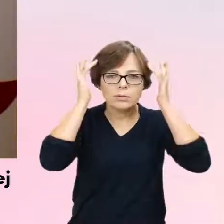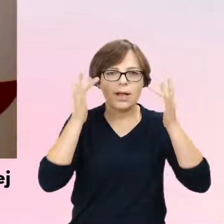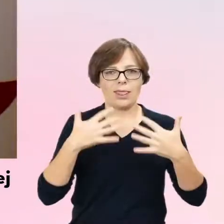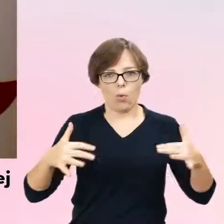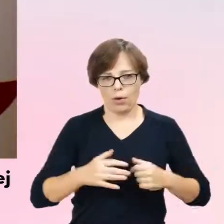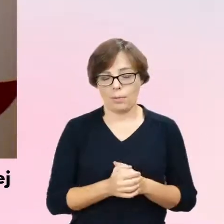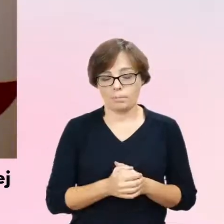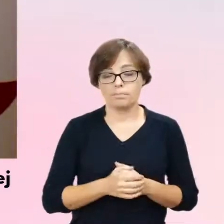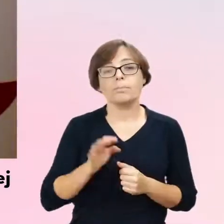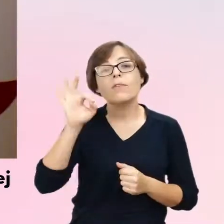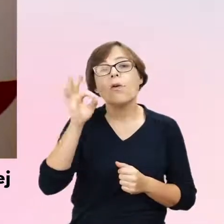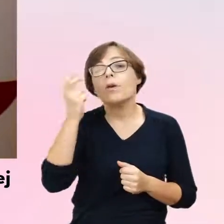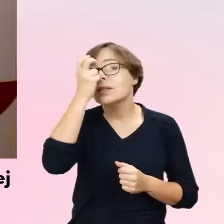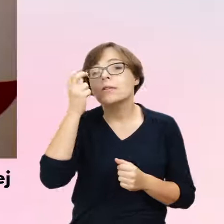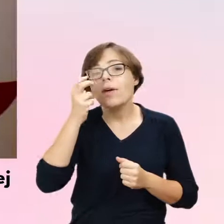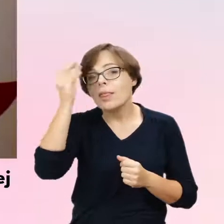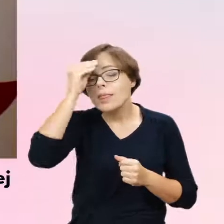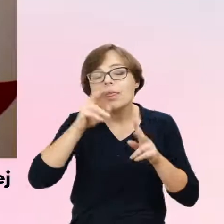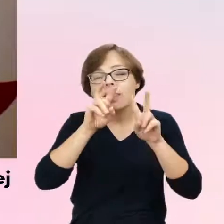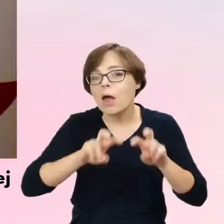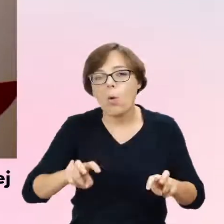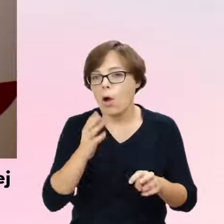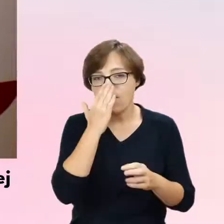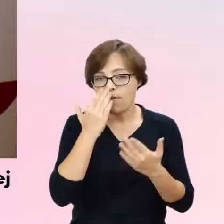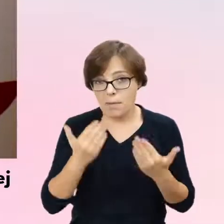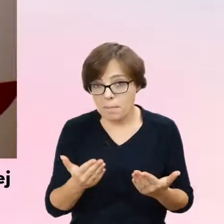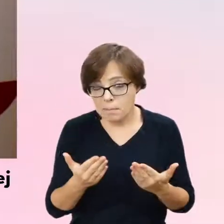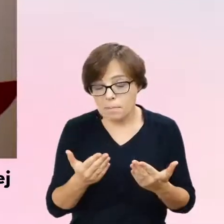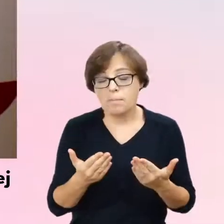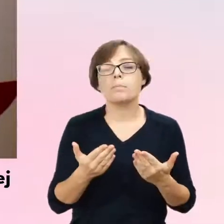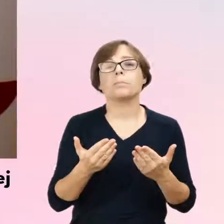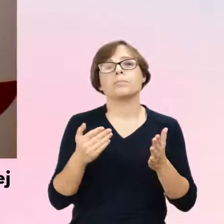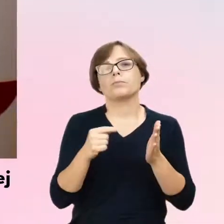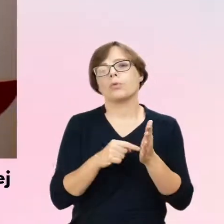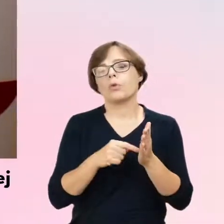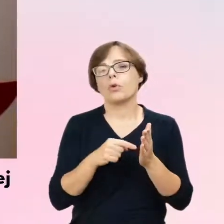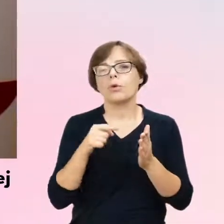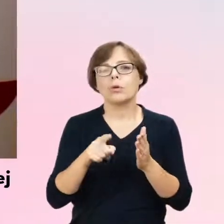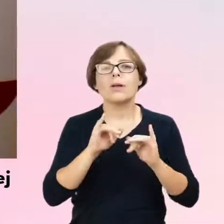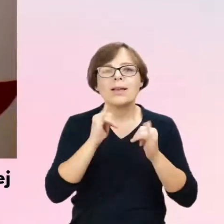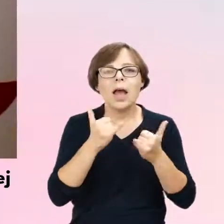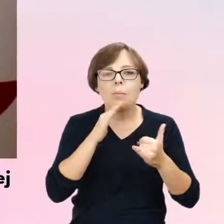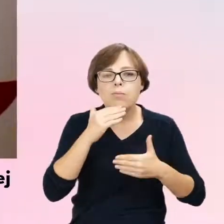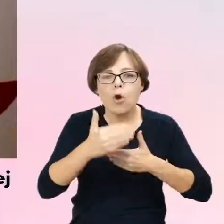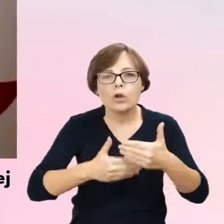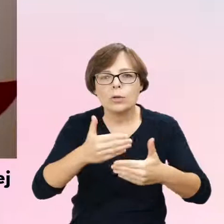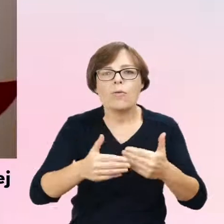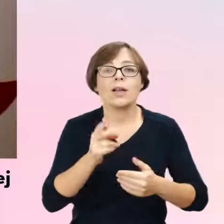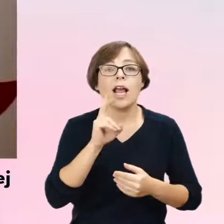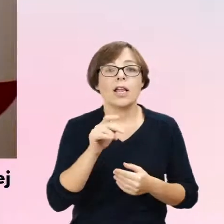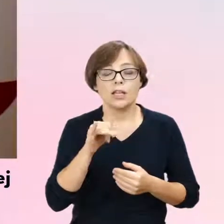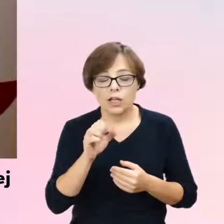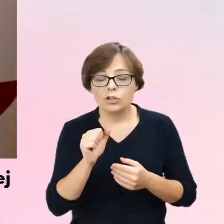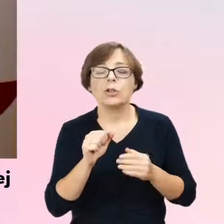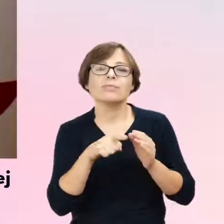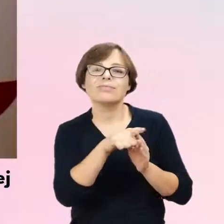zainteresowań naukowych pani doktor Justyny Holki-Pokorskiej leży postępowanie kliniczne wobec osób niebinarnych